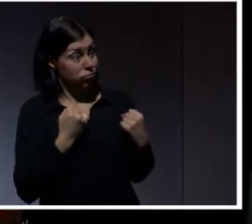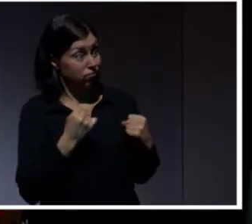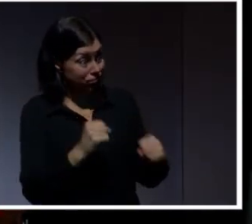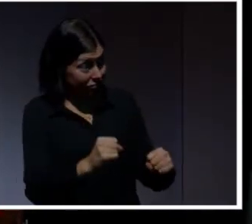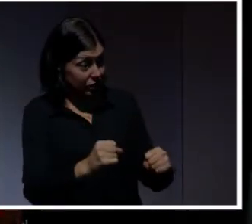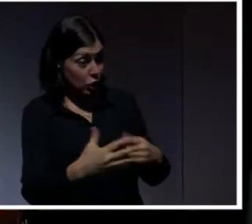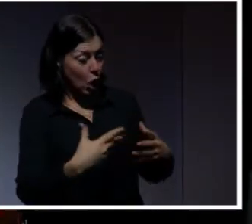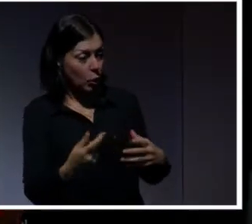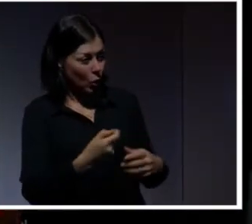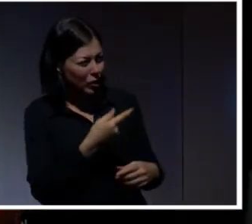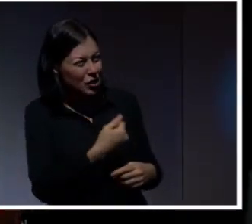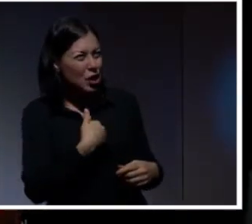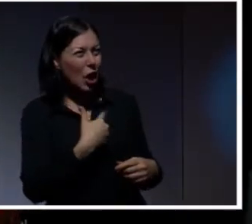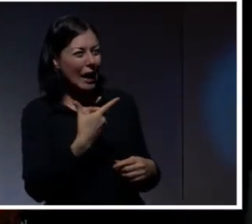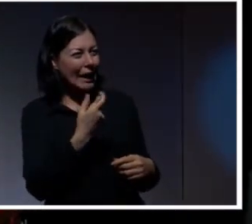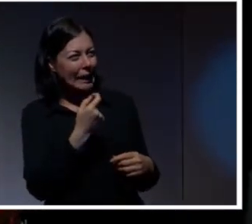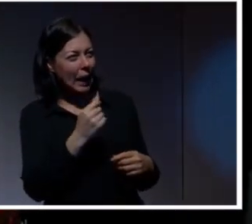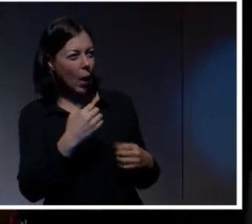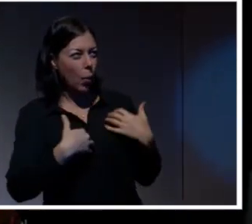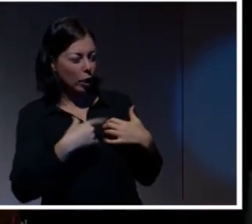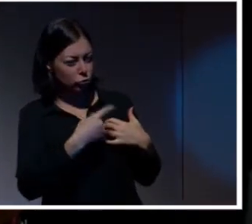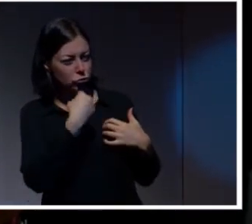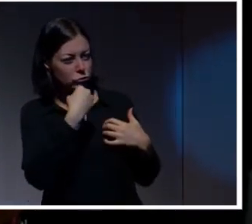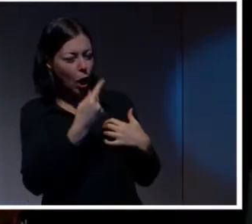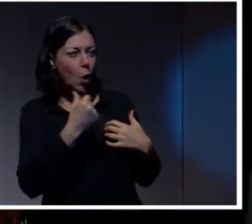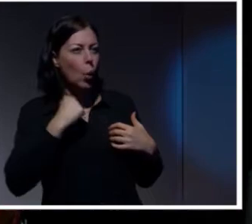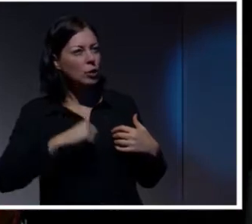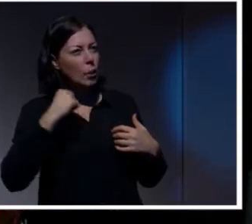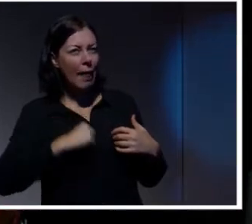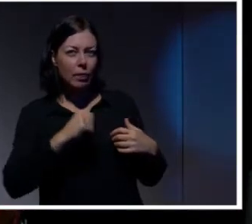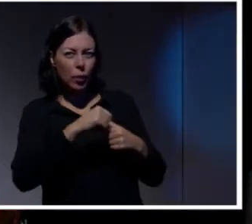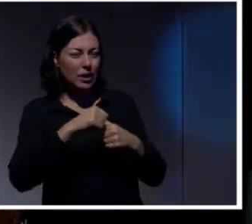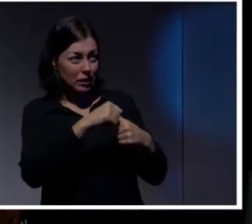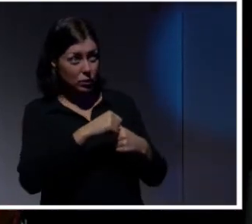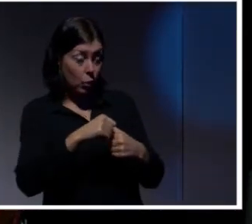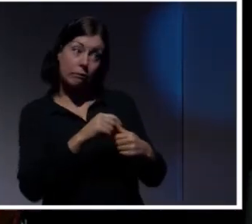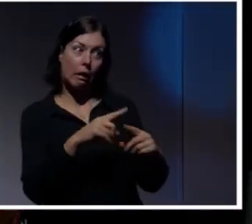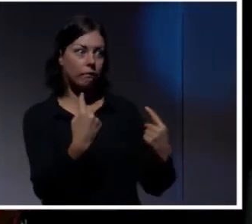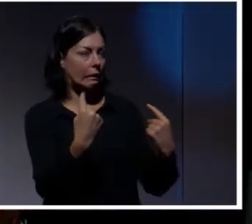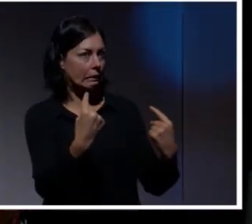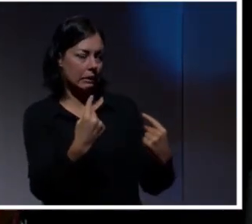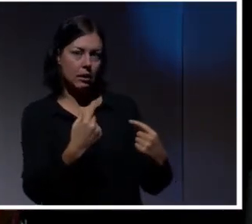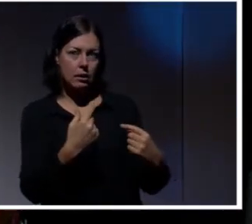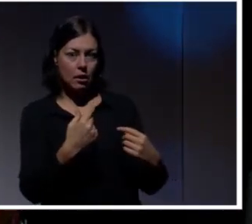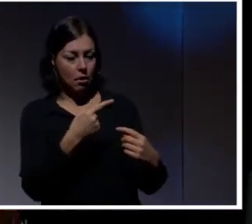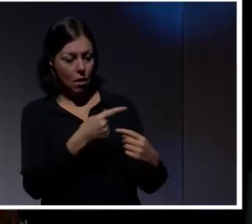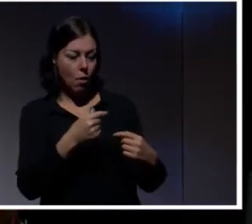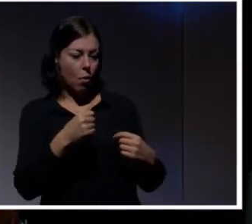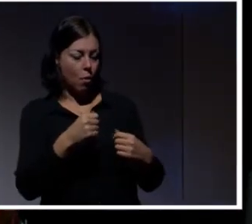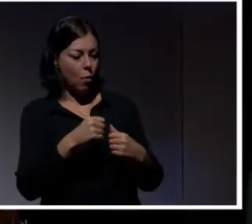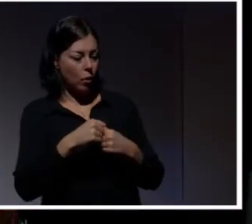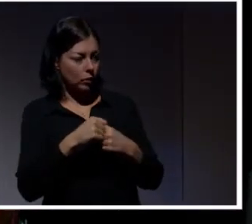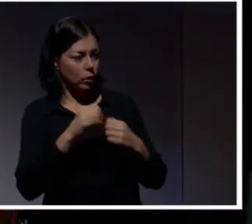över att du nämnde konsumentorganisationer. Vilket är fantastiskt. det är klart att konsumentorganisationer ska gå på särskilt Internet of Things.